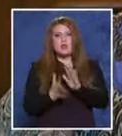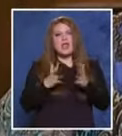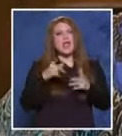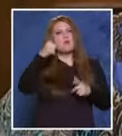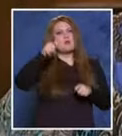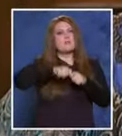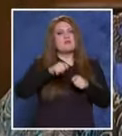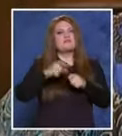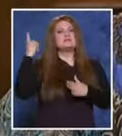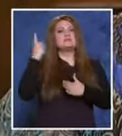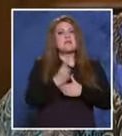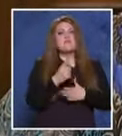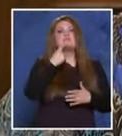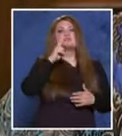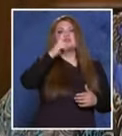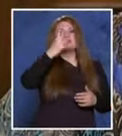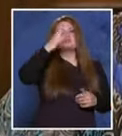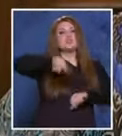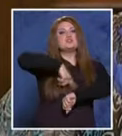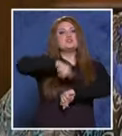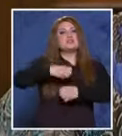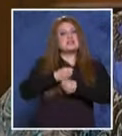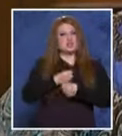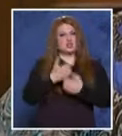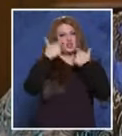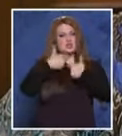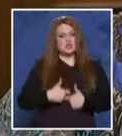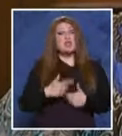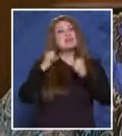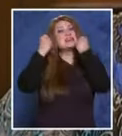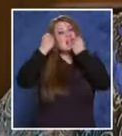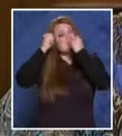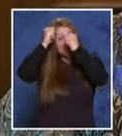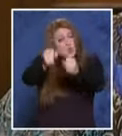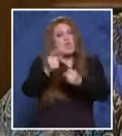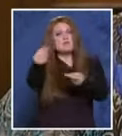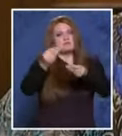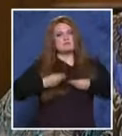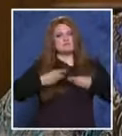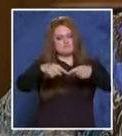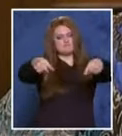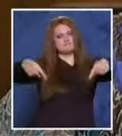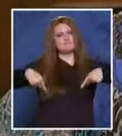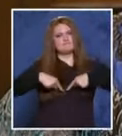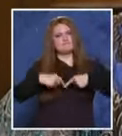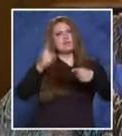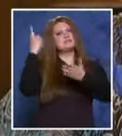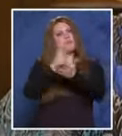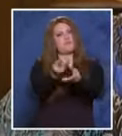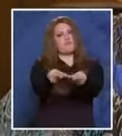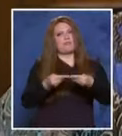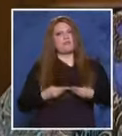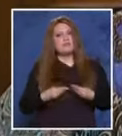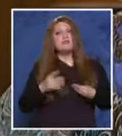съставена заповед за 24-часово задържане, настоявайте да получите екземпляр от същата. Честа